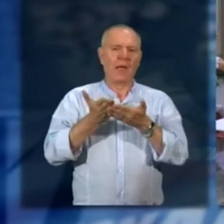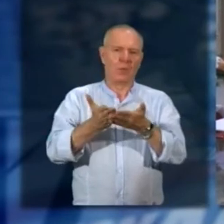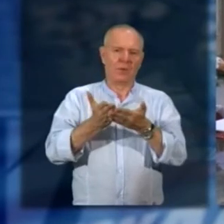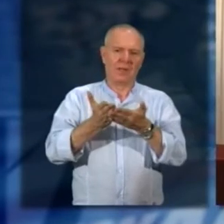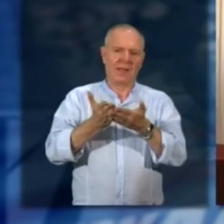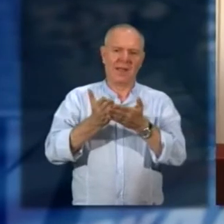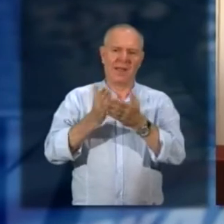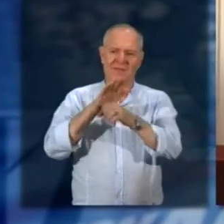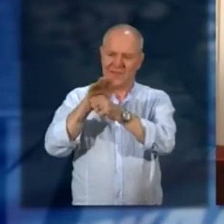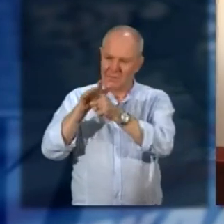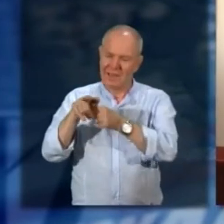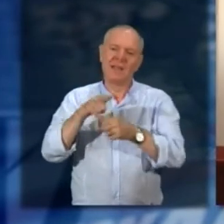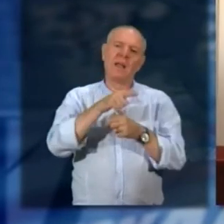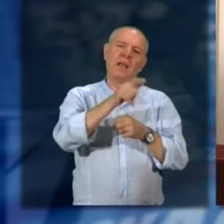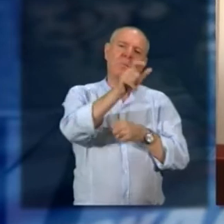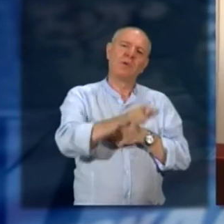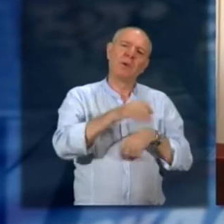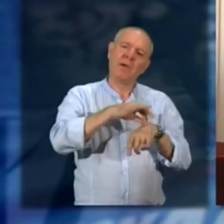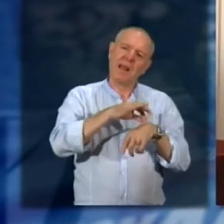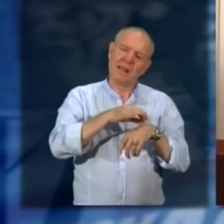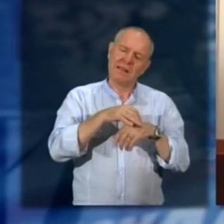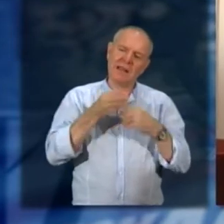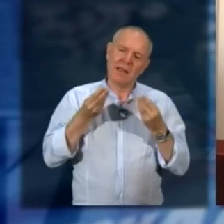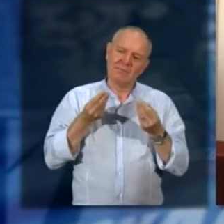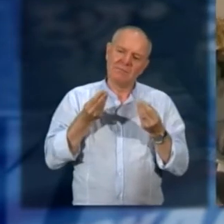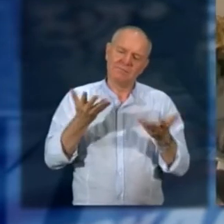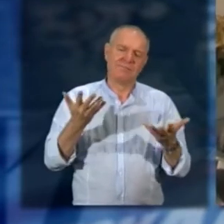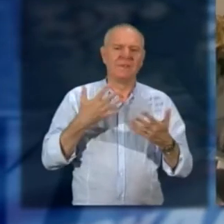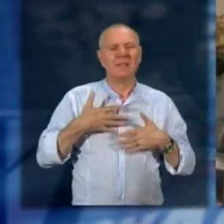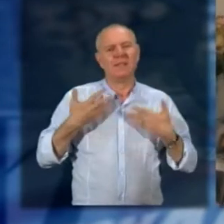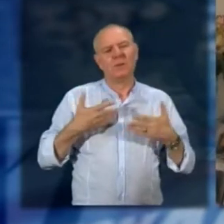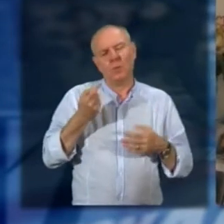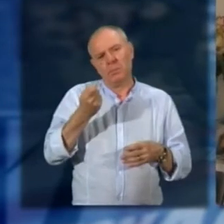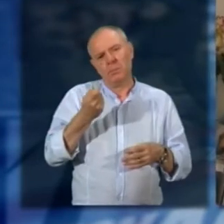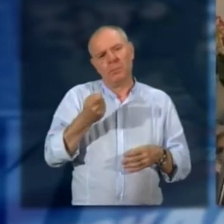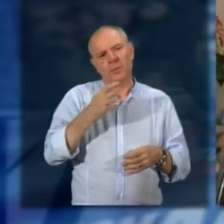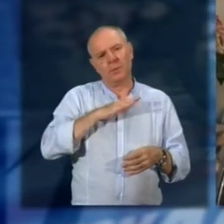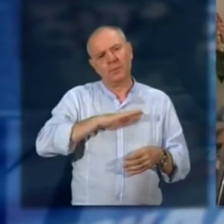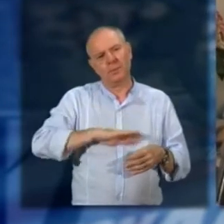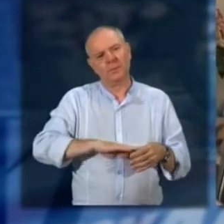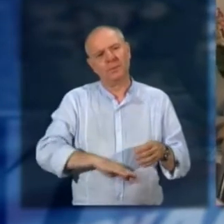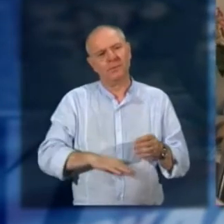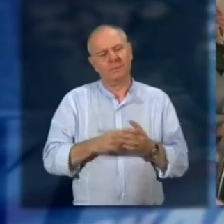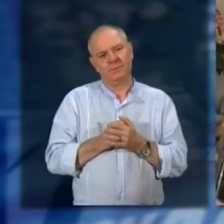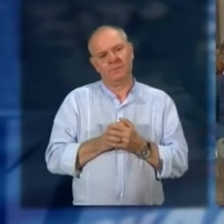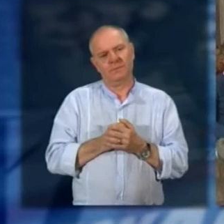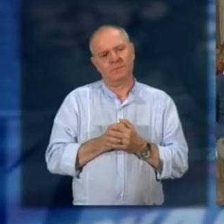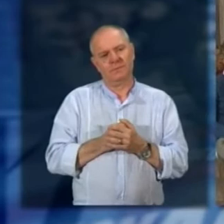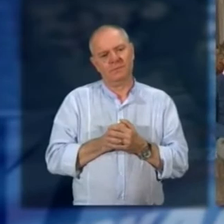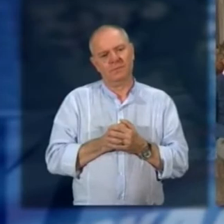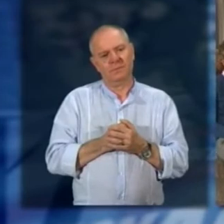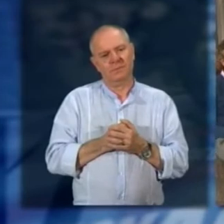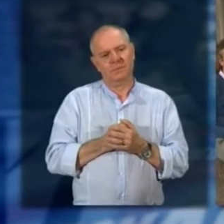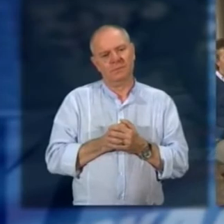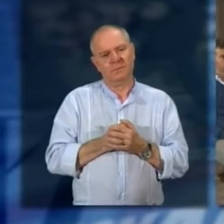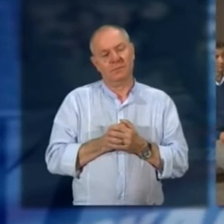paziente la quotidianità in una serenità il maggior possibile. Il